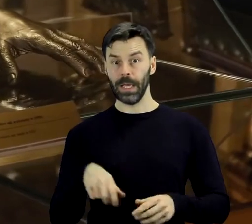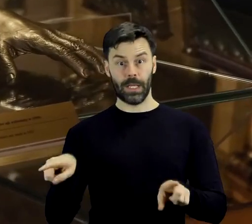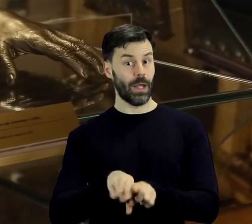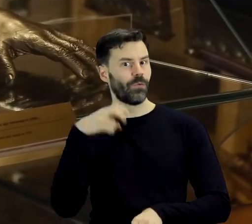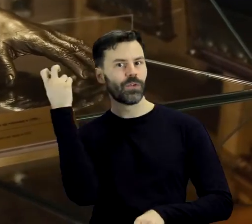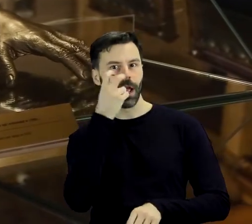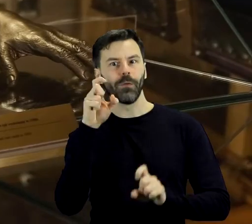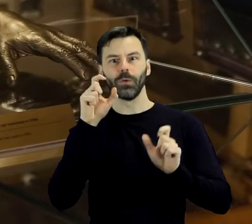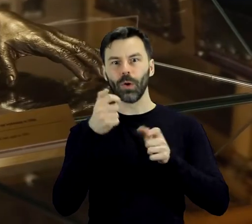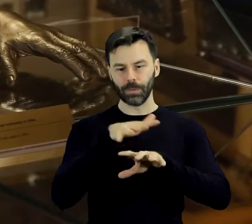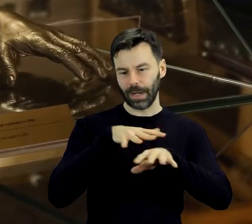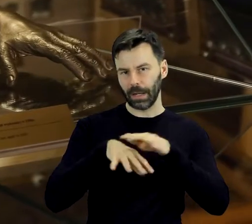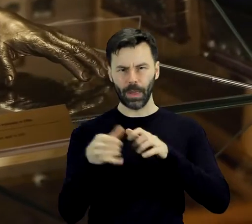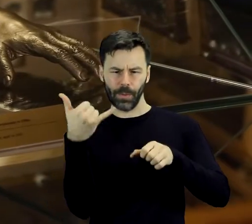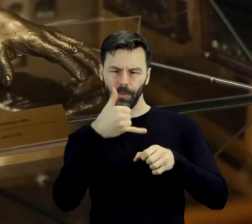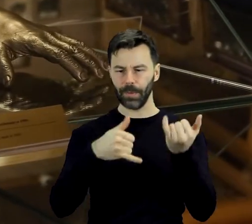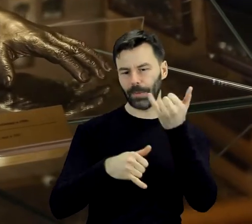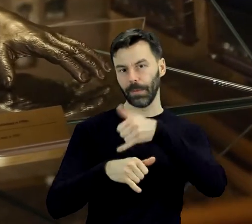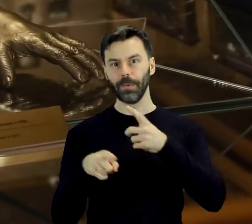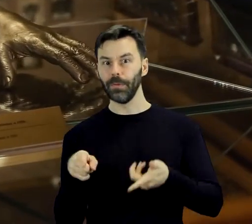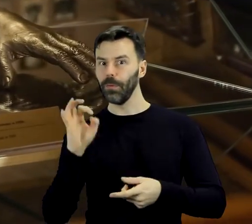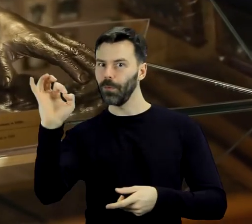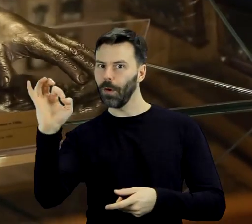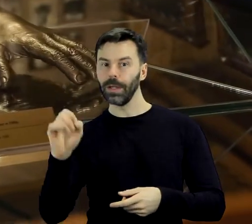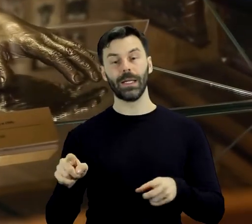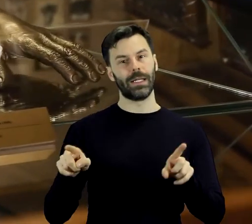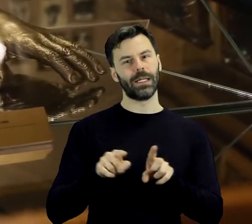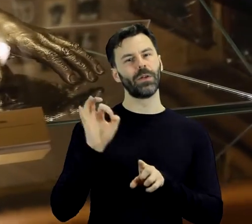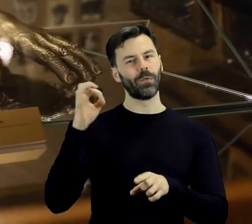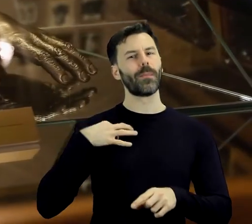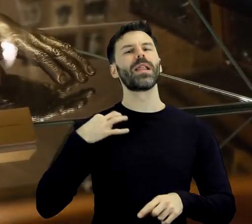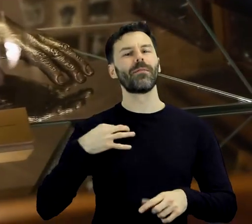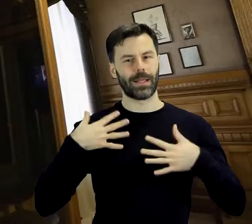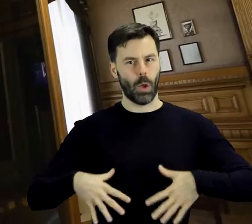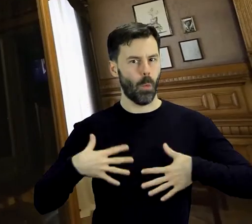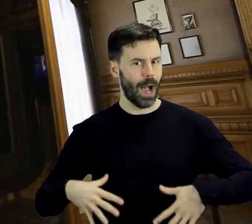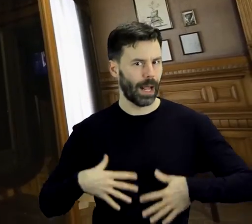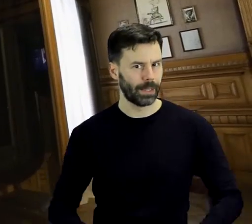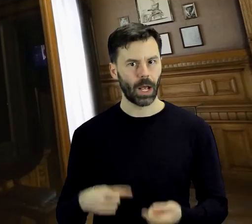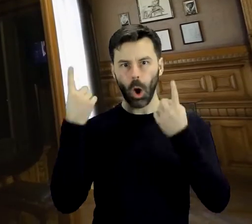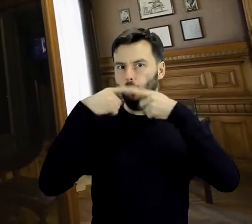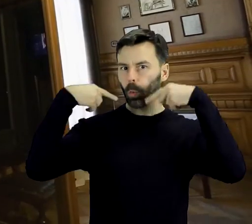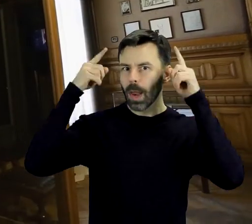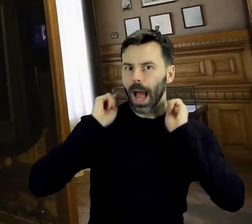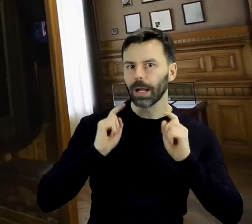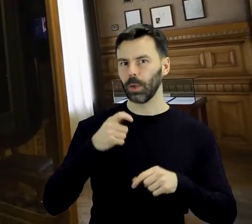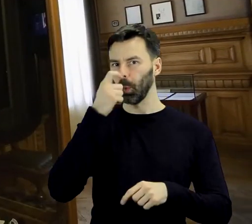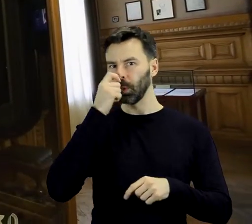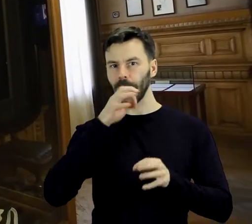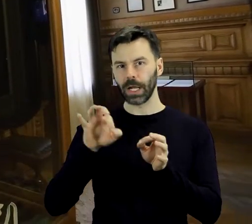Uwagę przyciąga również kopia odlewu rąk pianisty oraz jego rzeczy osobiste – ubrania, okulary,